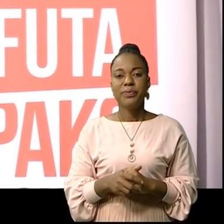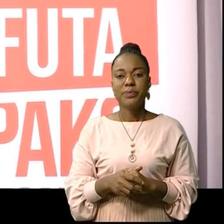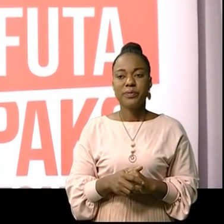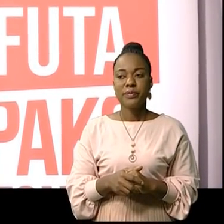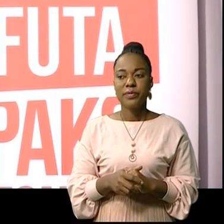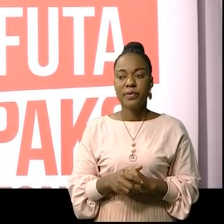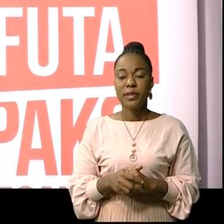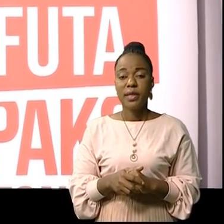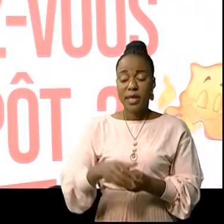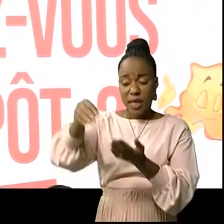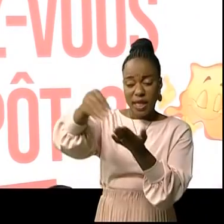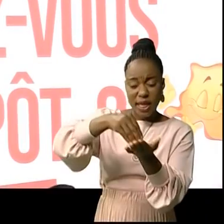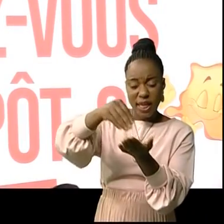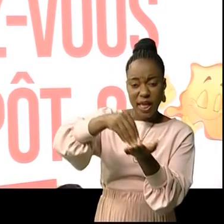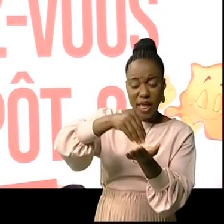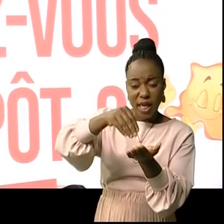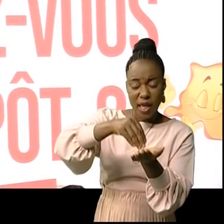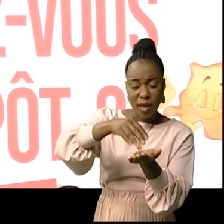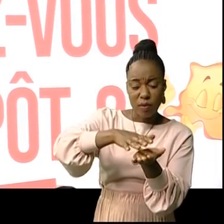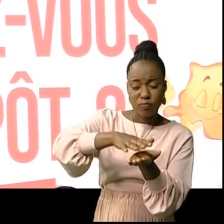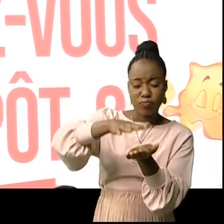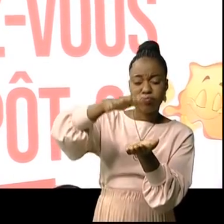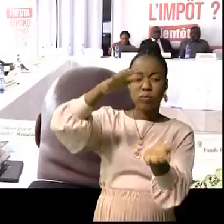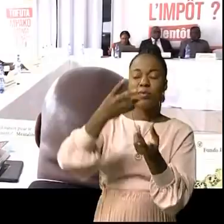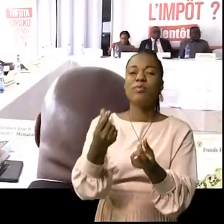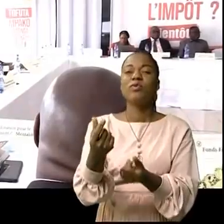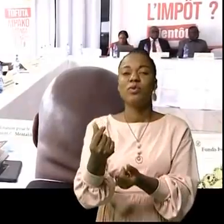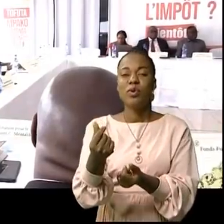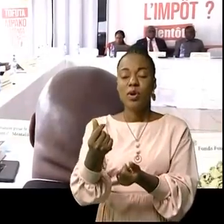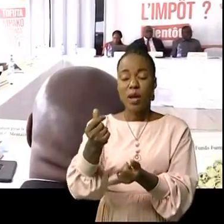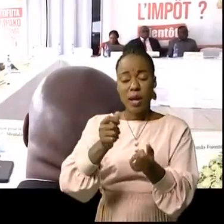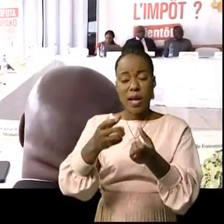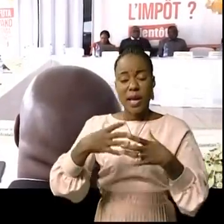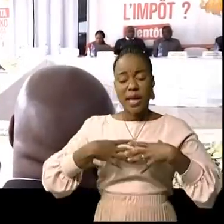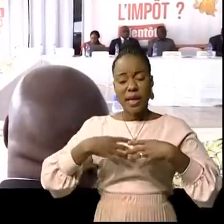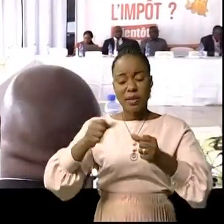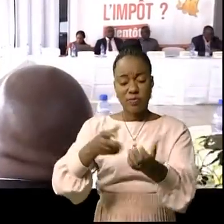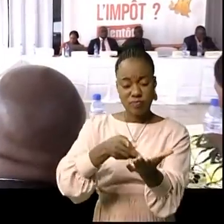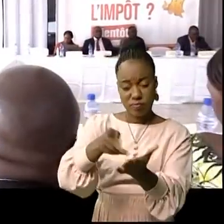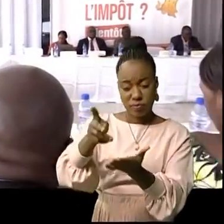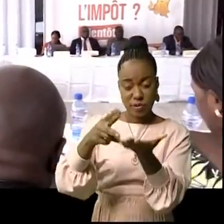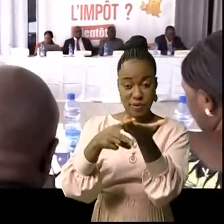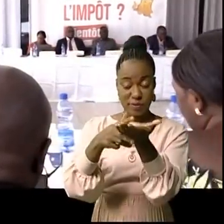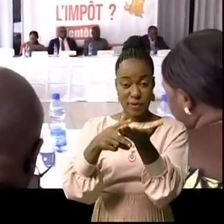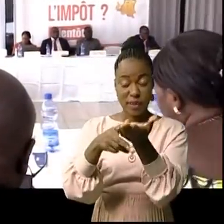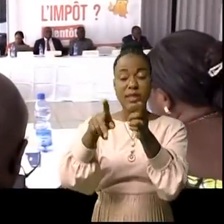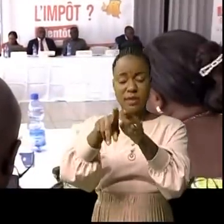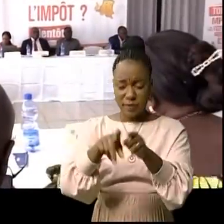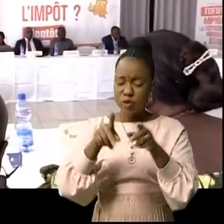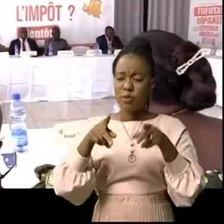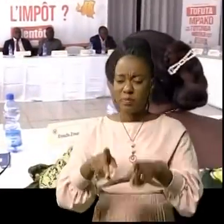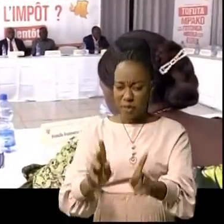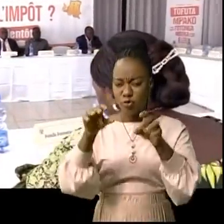La maximisation des recettes publiques grâce au paiement des impôts permettra au gouvernement de réaliser les projets de reconstruction des